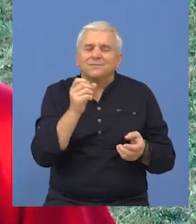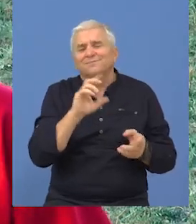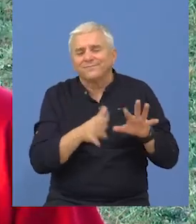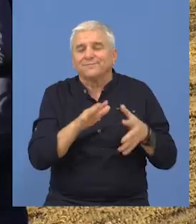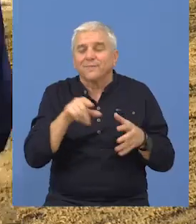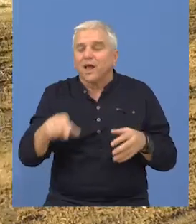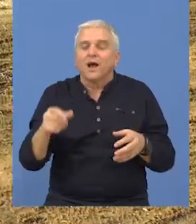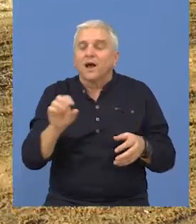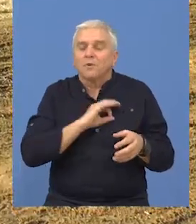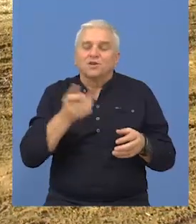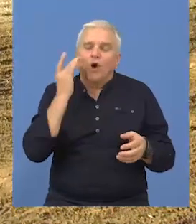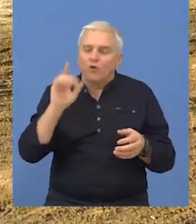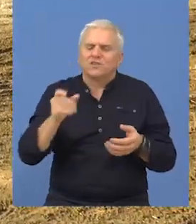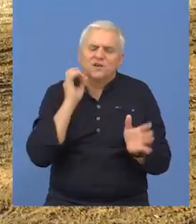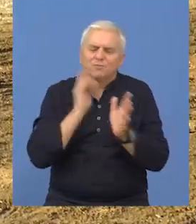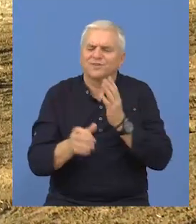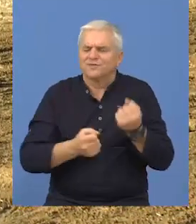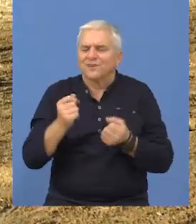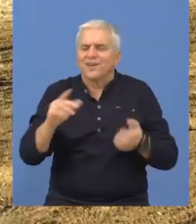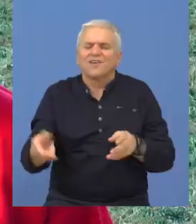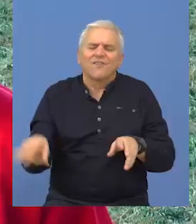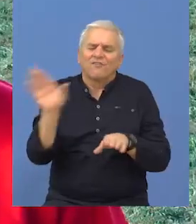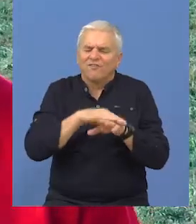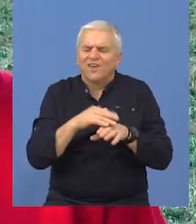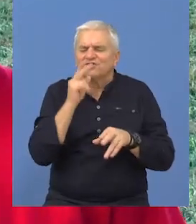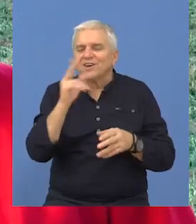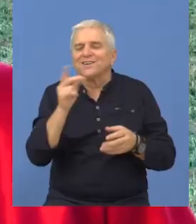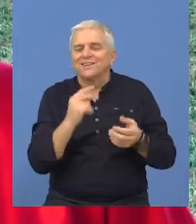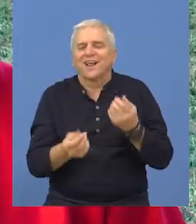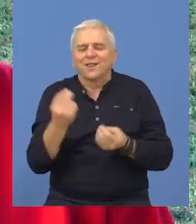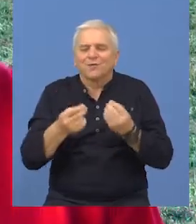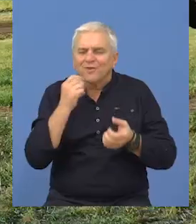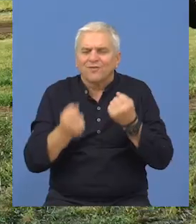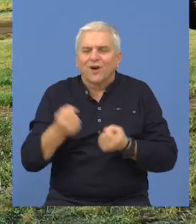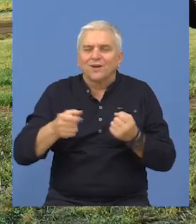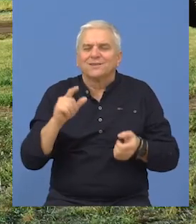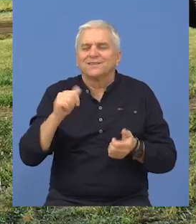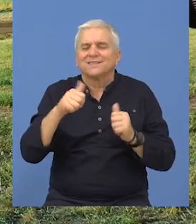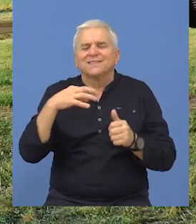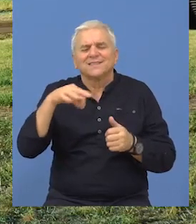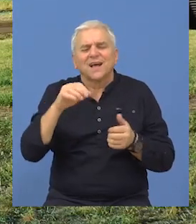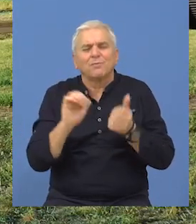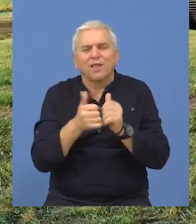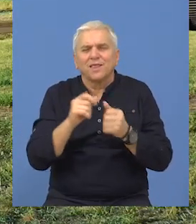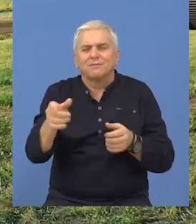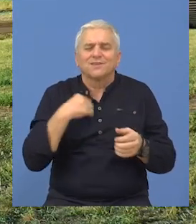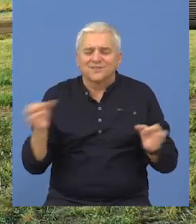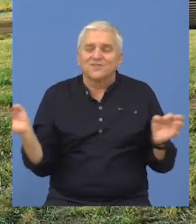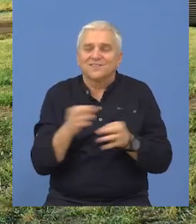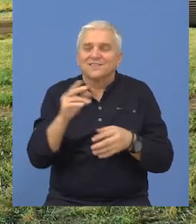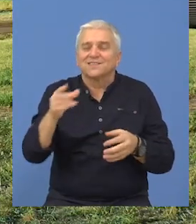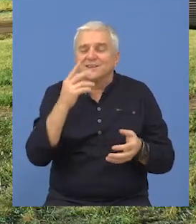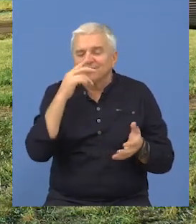najbolja do sad. Ja se malo brža, ali više mi je legla nego prethodne dve. Što se tiče same trke, prezadovoljna,